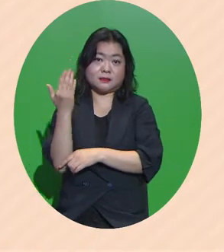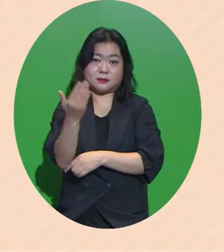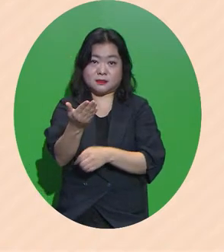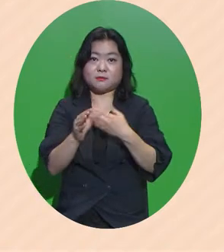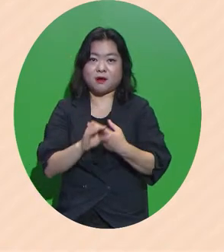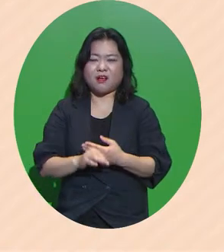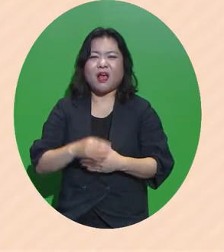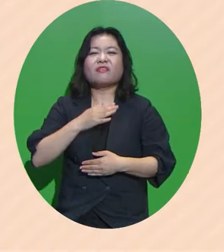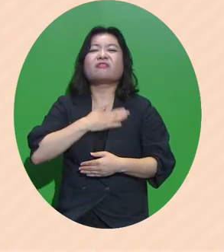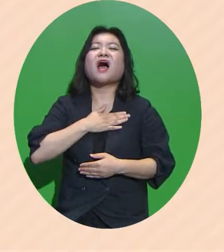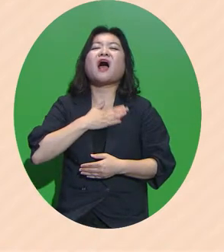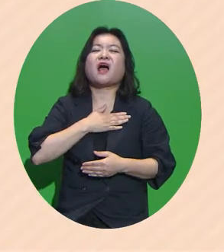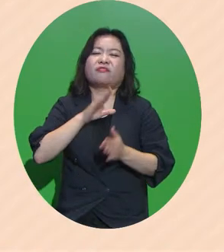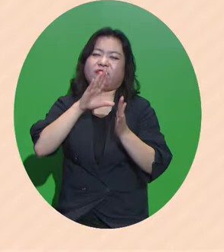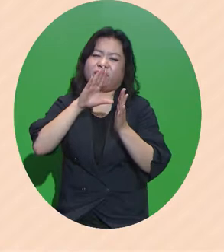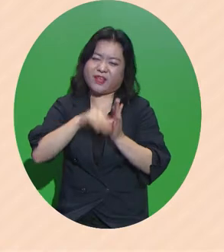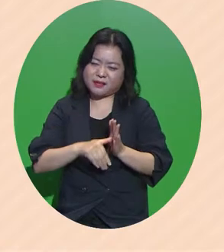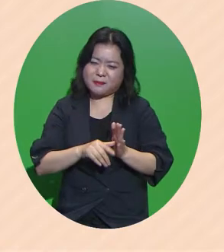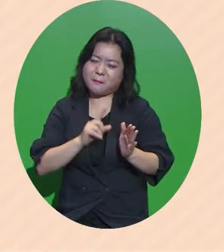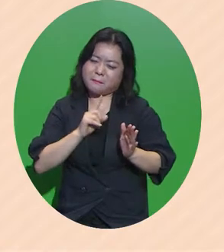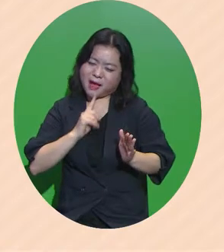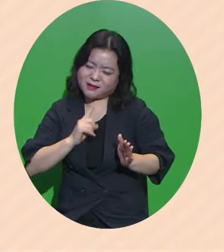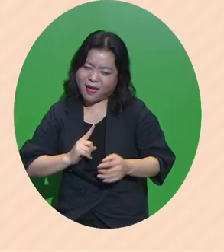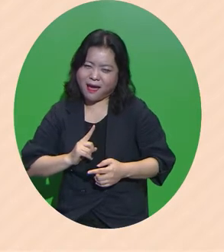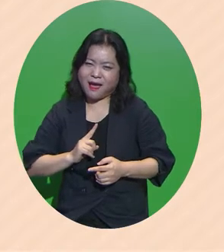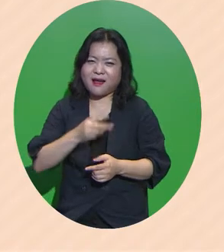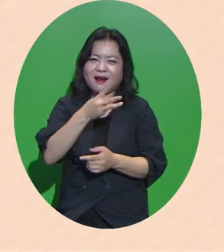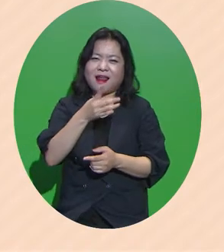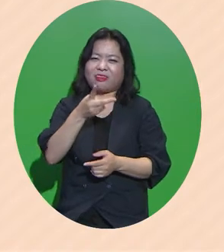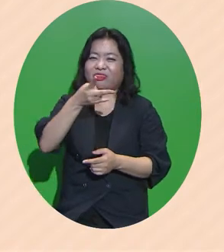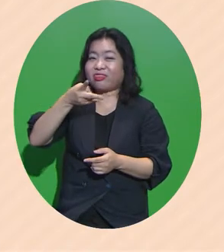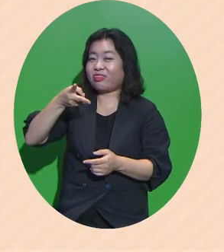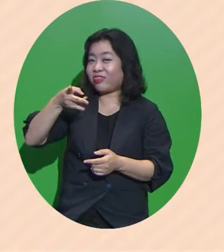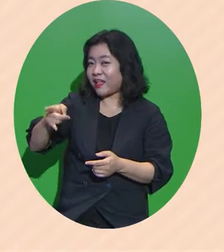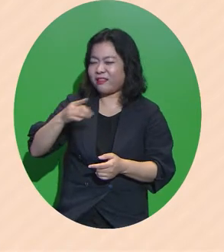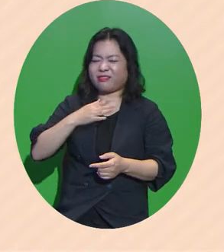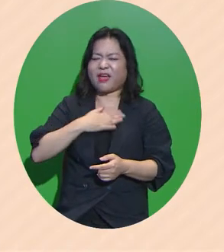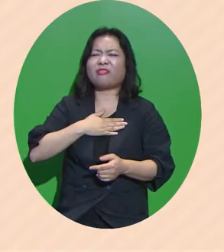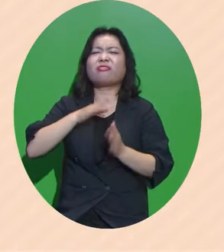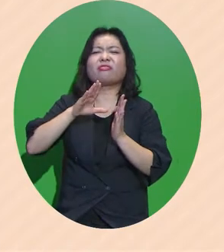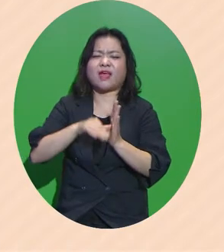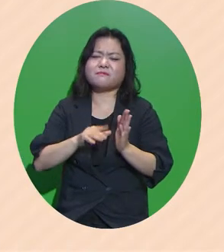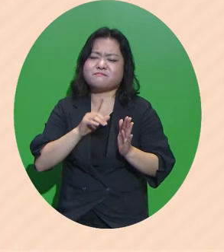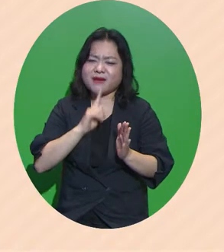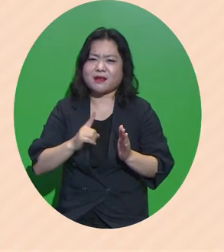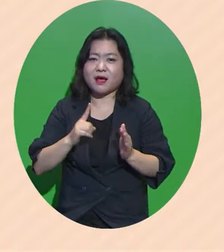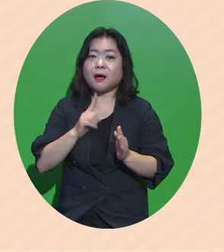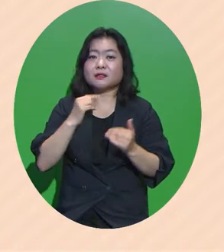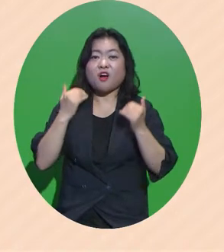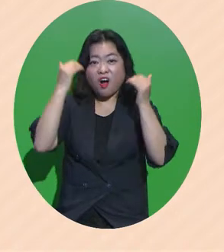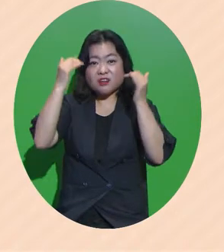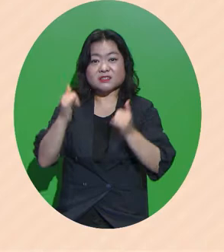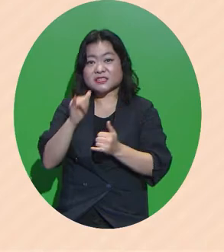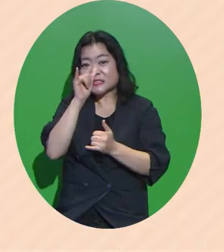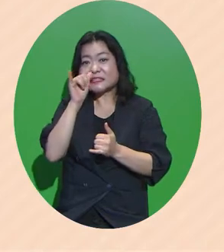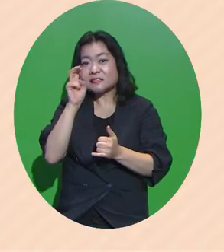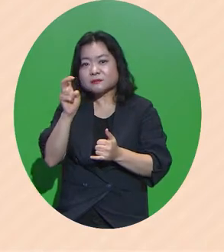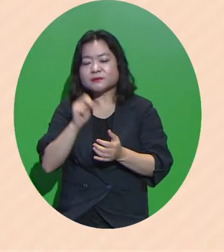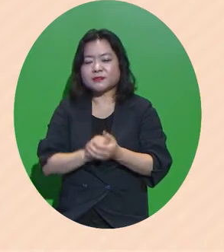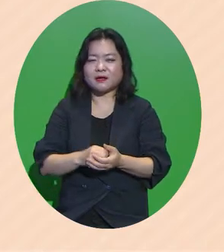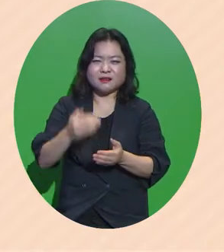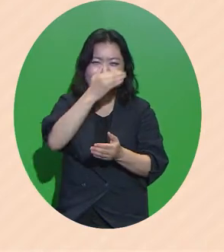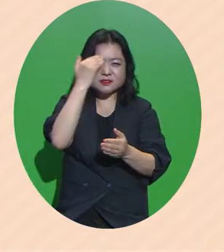락대는 말이야 하는 어르신이 계실 듯합니다 청년 실업은 이전의 실업과